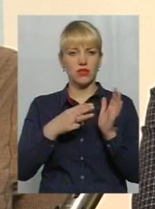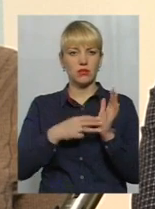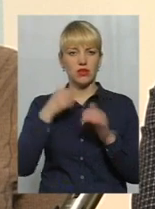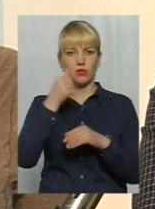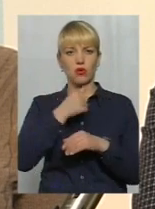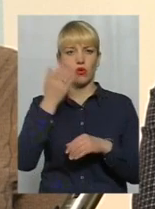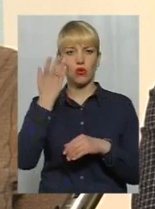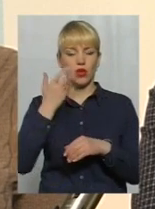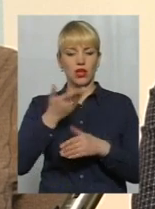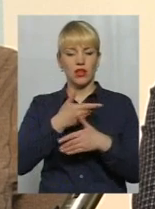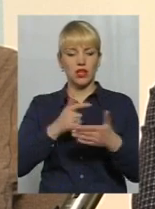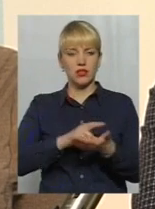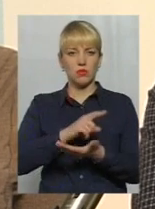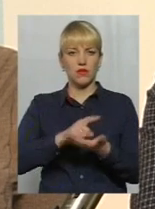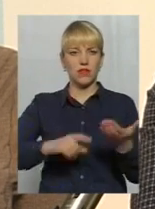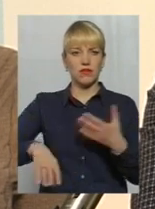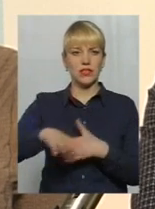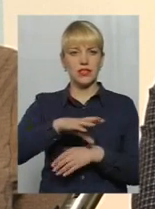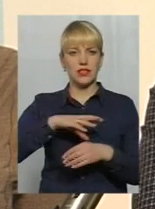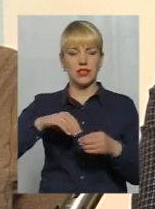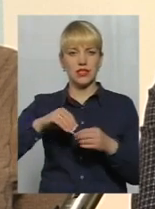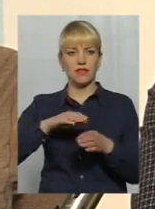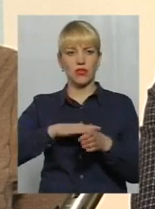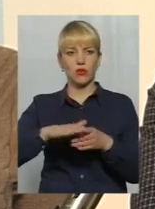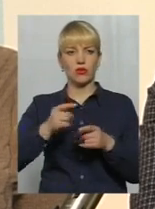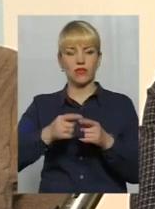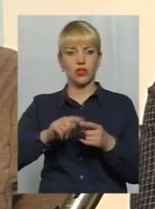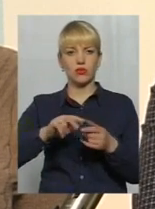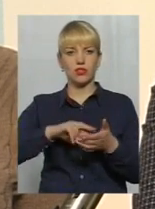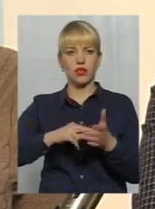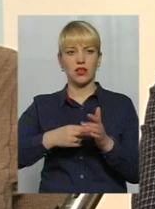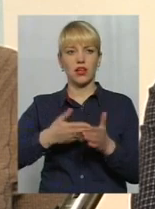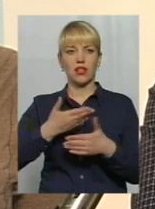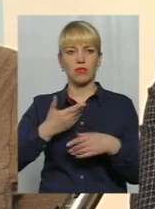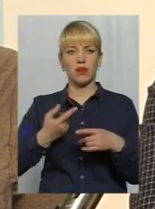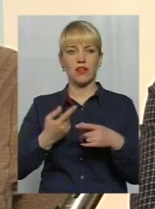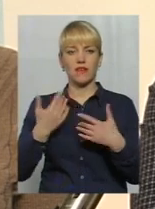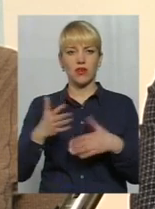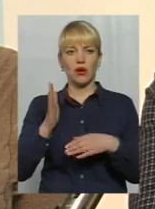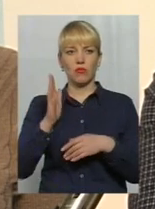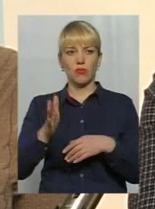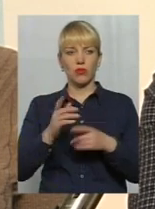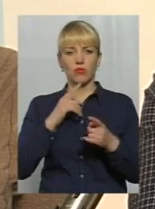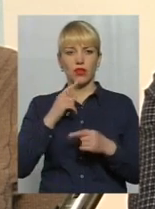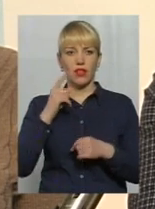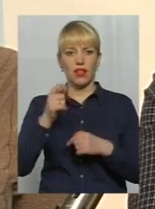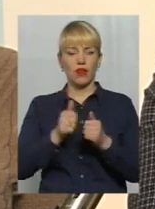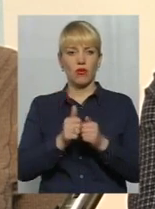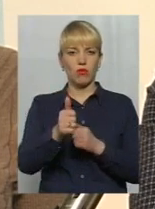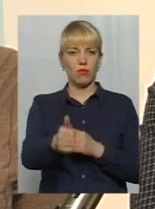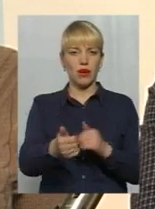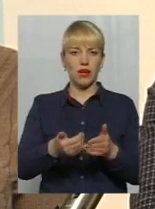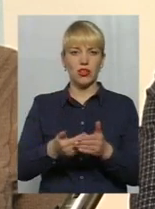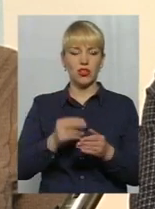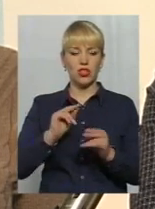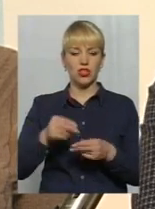скажімо, зобов'яже всі муніципалітети виконувати цю стратегію, ми вже до того часу будемо далеко попереду всіх тих інших